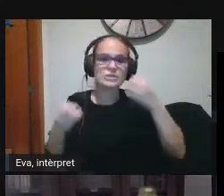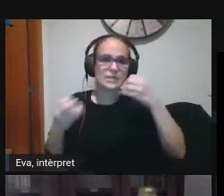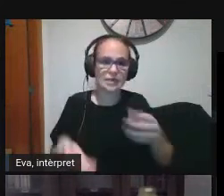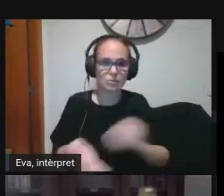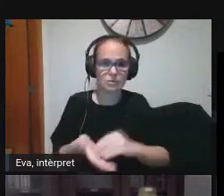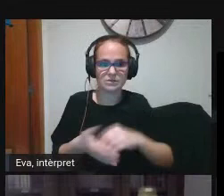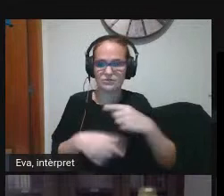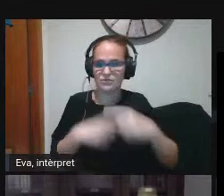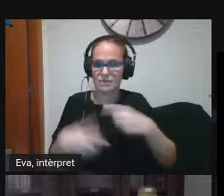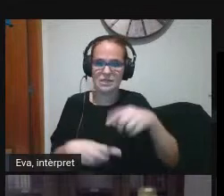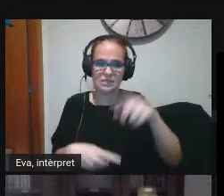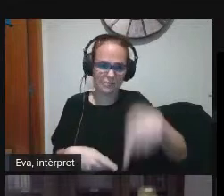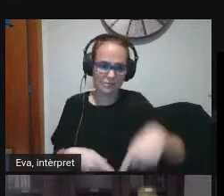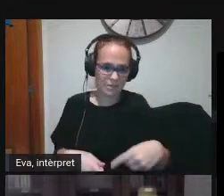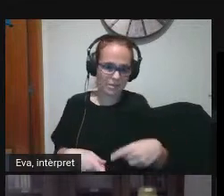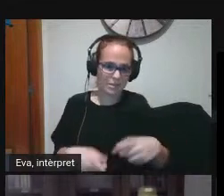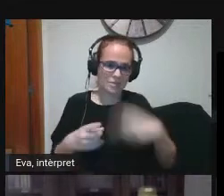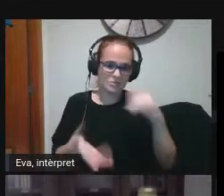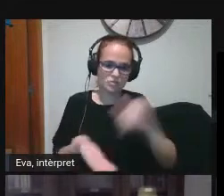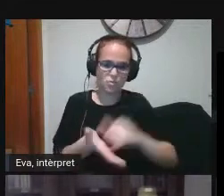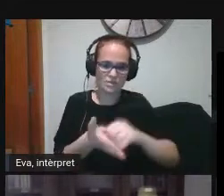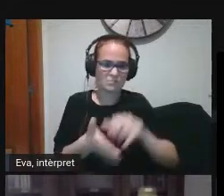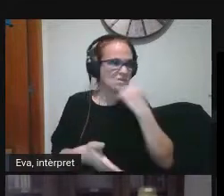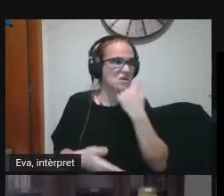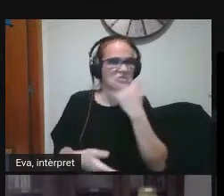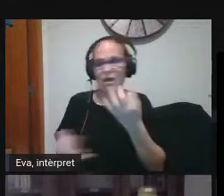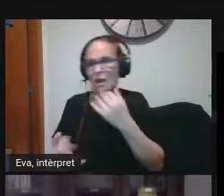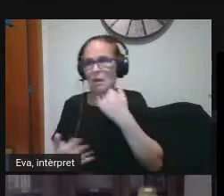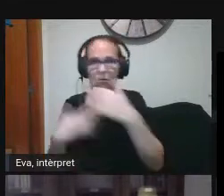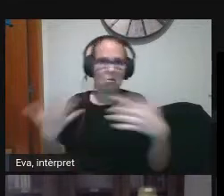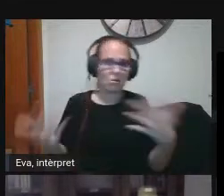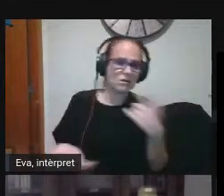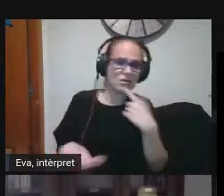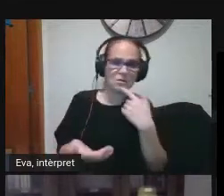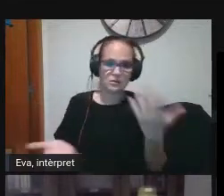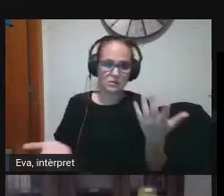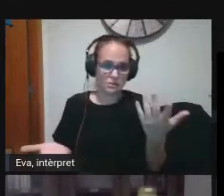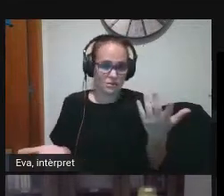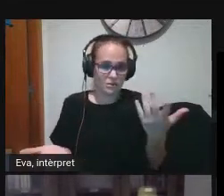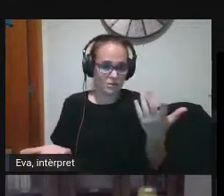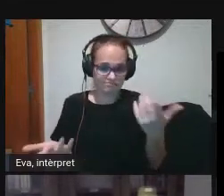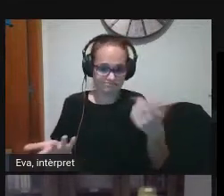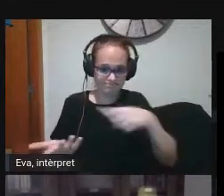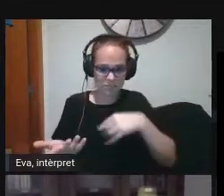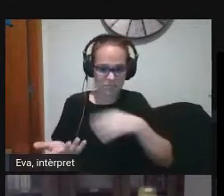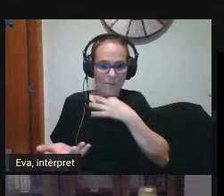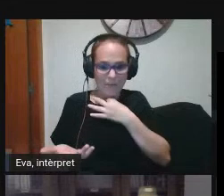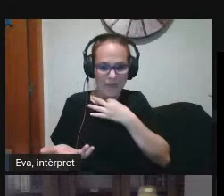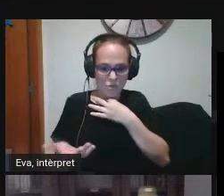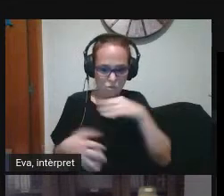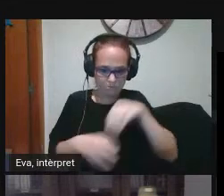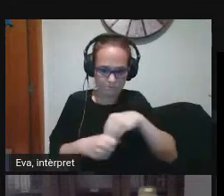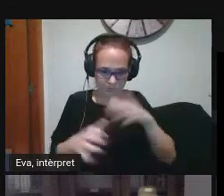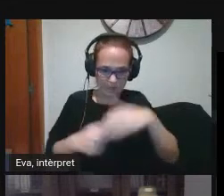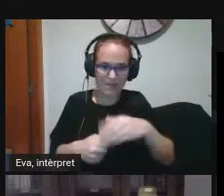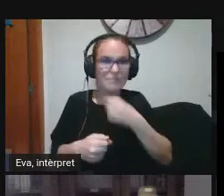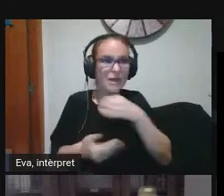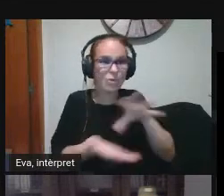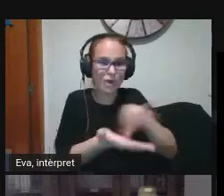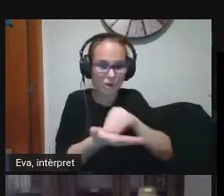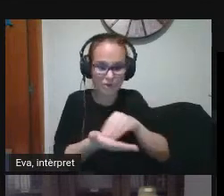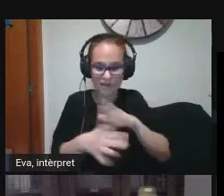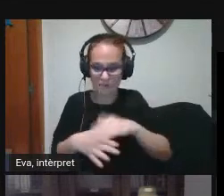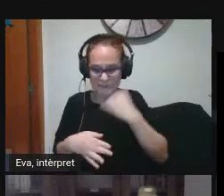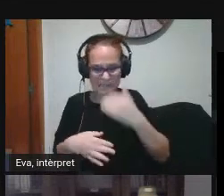vegades les famílies també després passen els whatsapps i no tenim aquesta veu recollida de primera mà